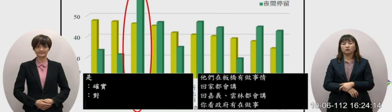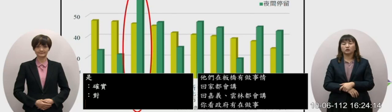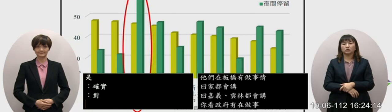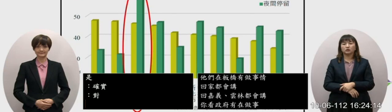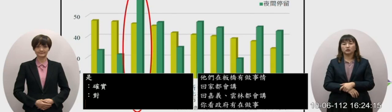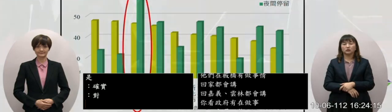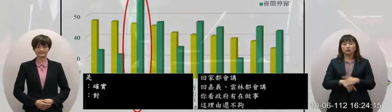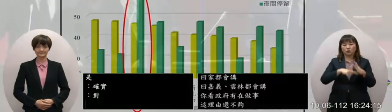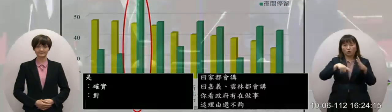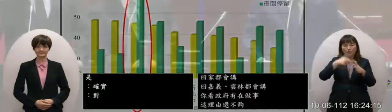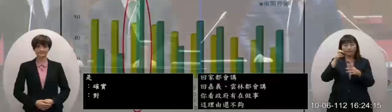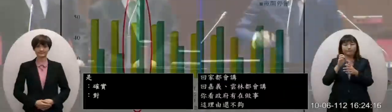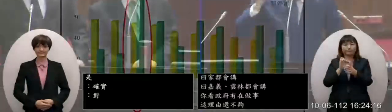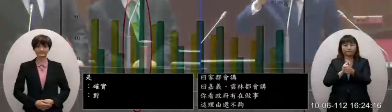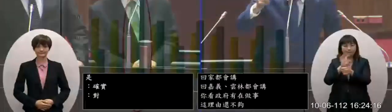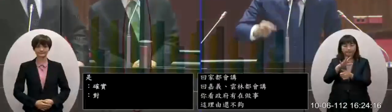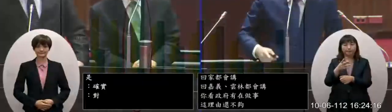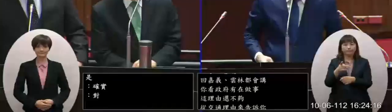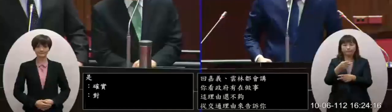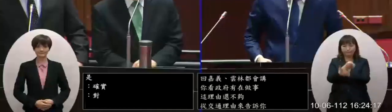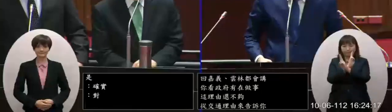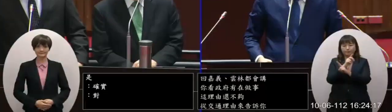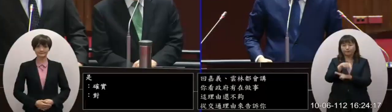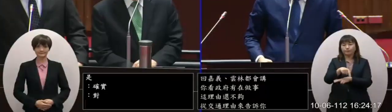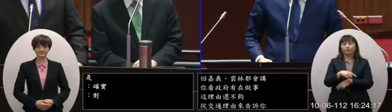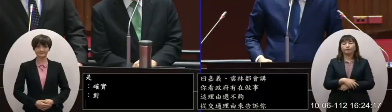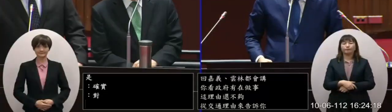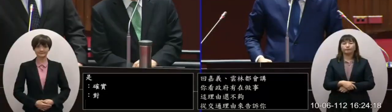跟院長跟部長報告一下板橋